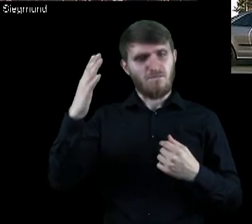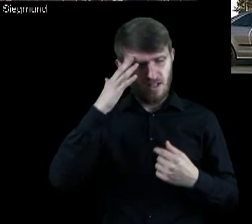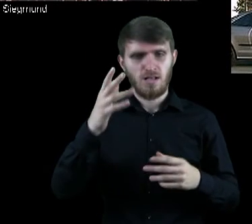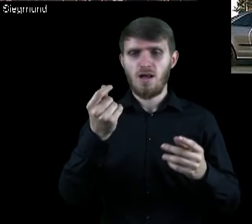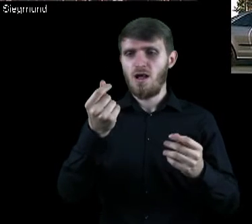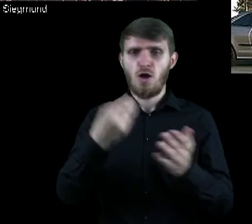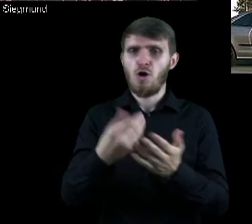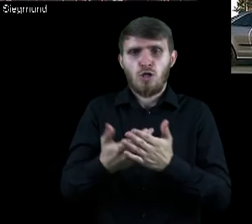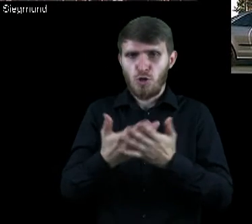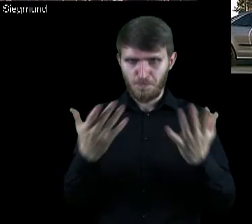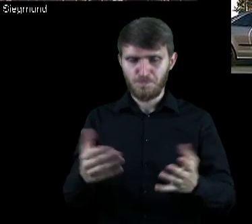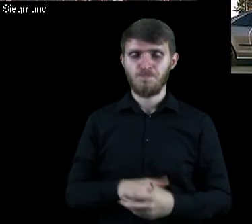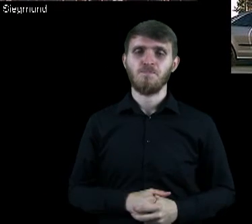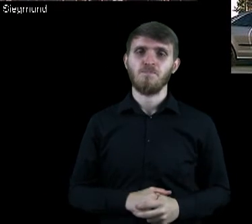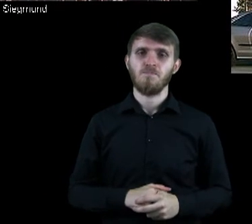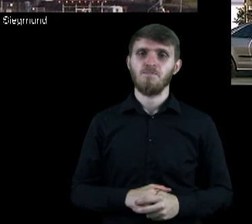ceny benzyny.